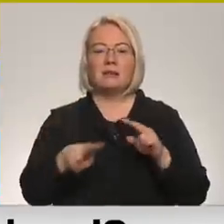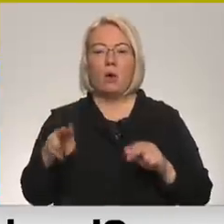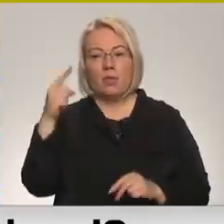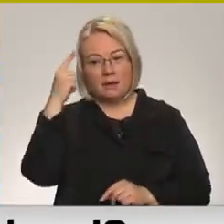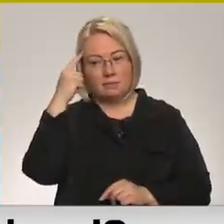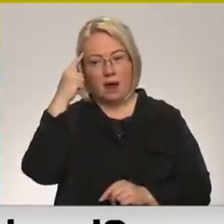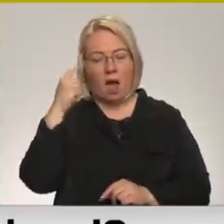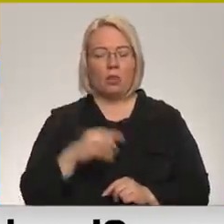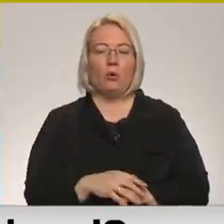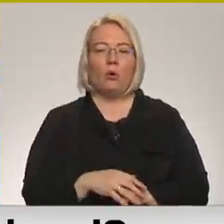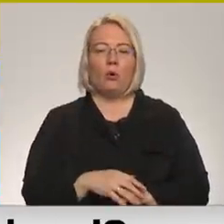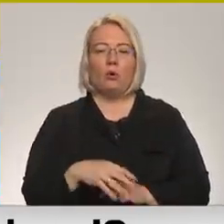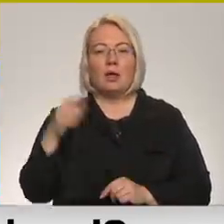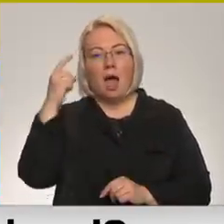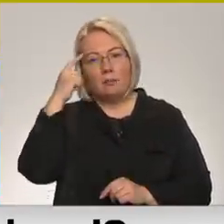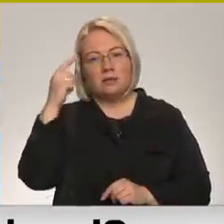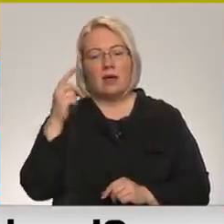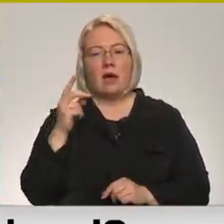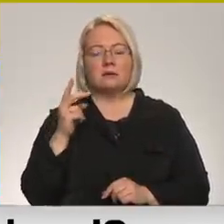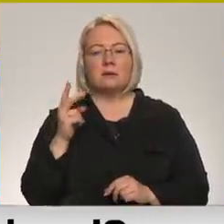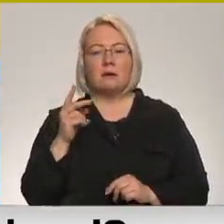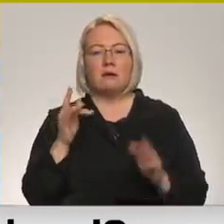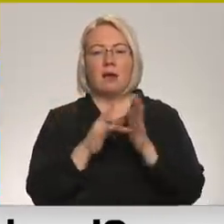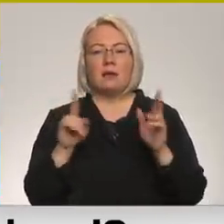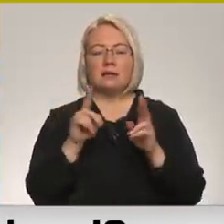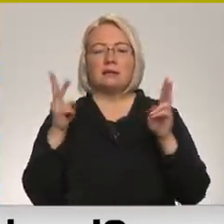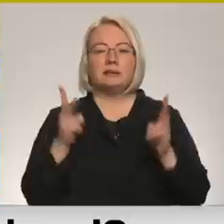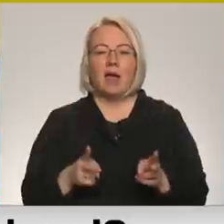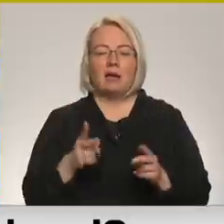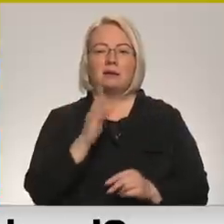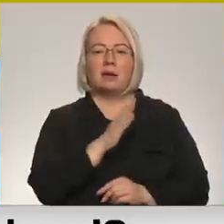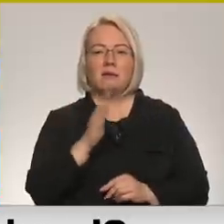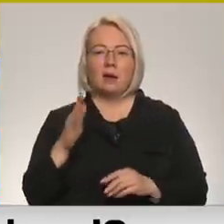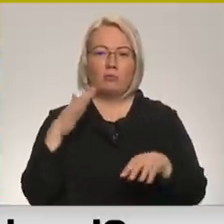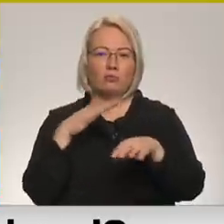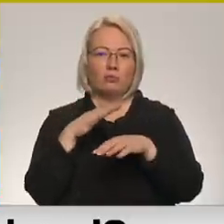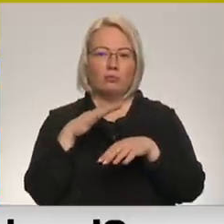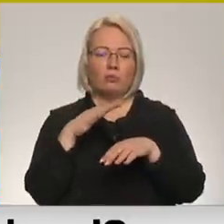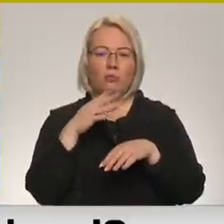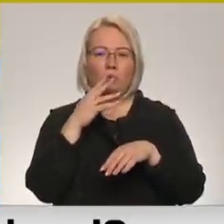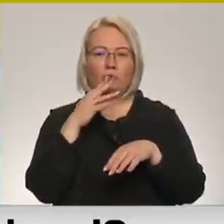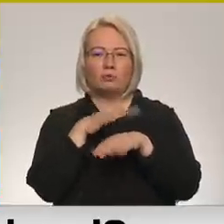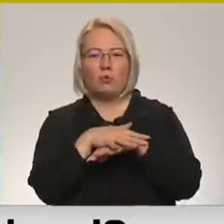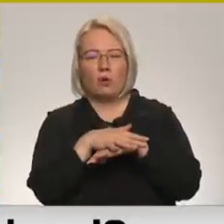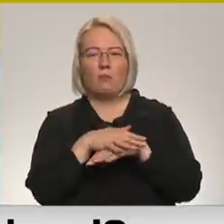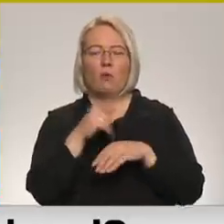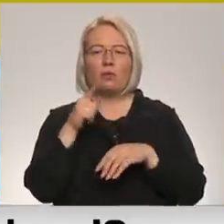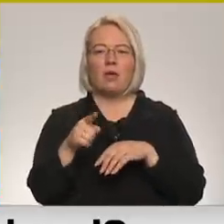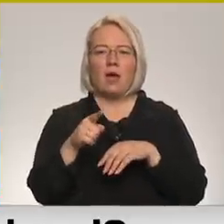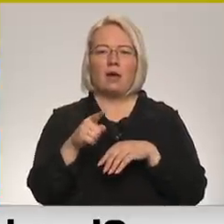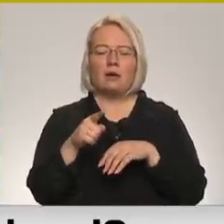un apzinās, kādas ir sekas katram no šajiem uzbrukojiem, no eskalācijiem. tā tā tālāk.